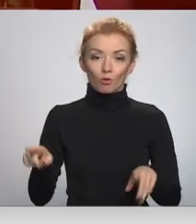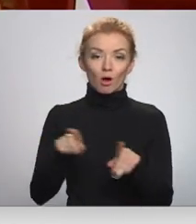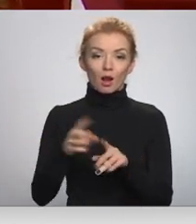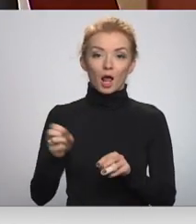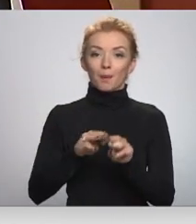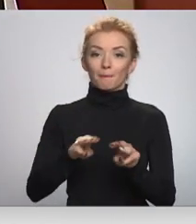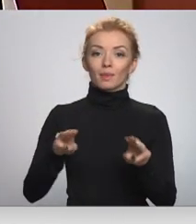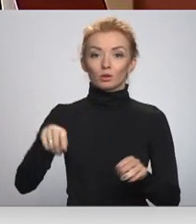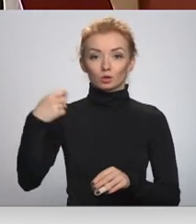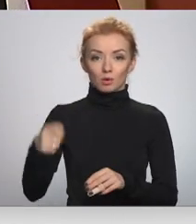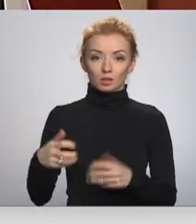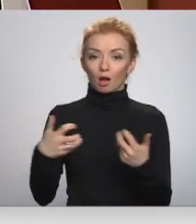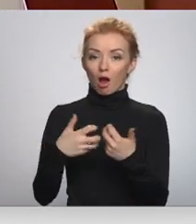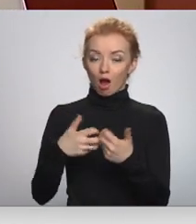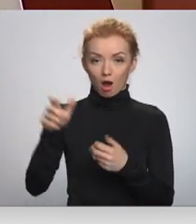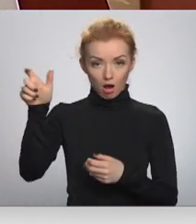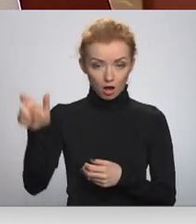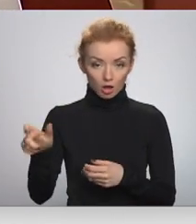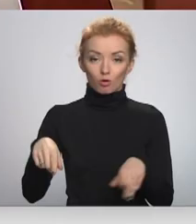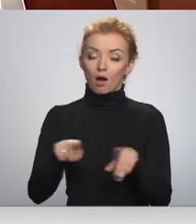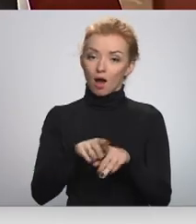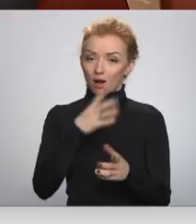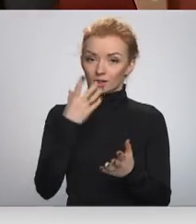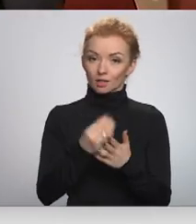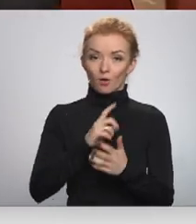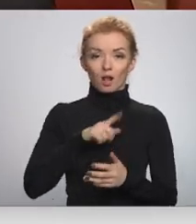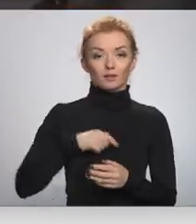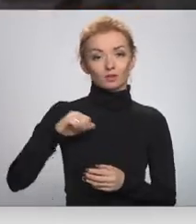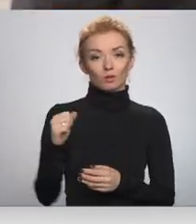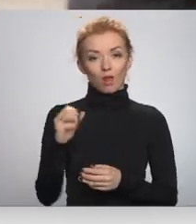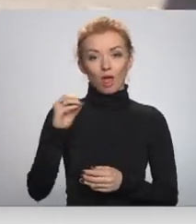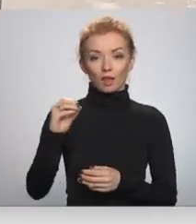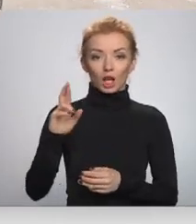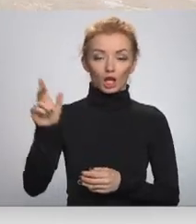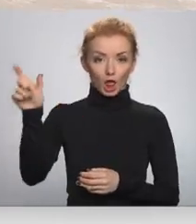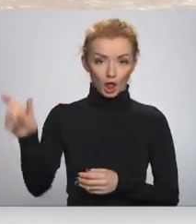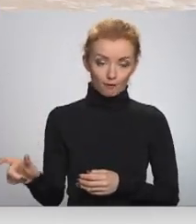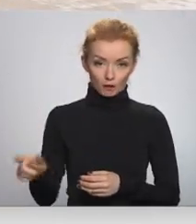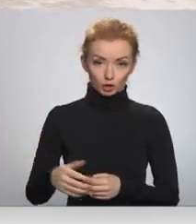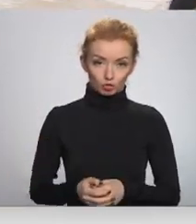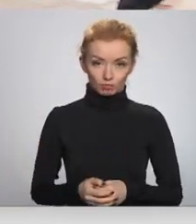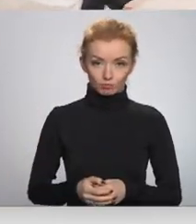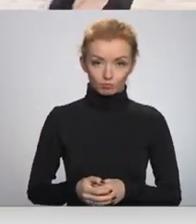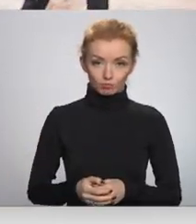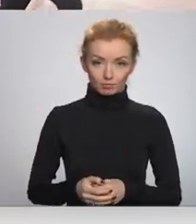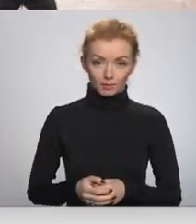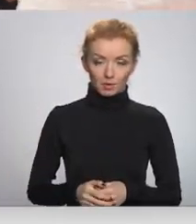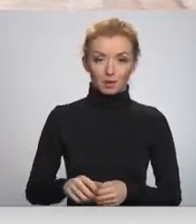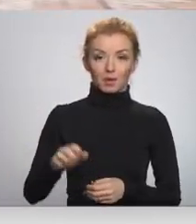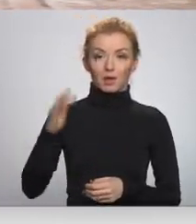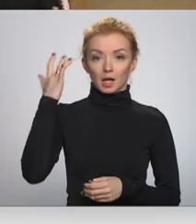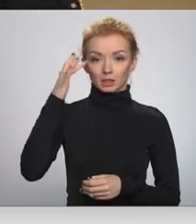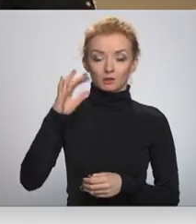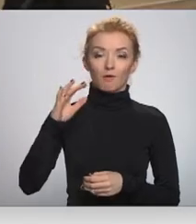ministru prezidentu Krišānu Kariņu, gan arī ar savu latvijas kolēģi Edgaru Rinkēviču. Blinkens un